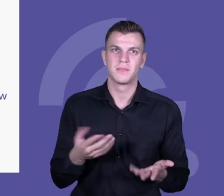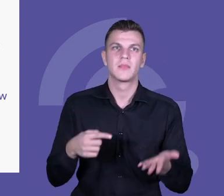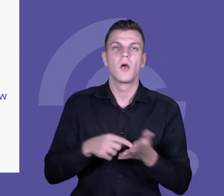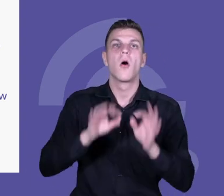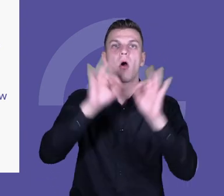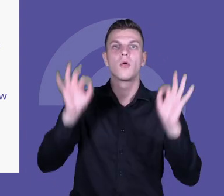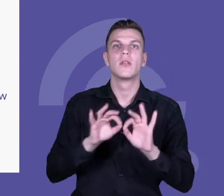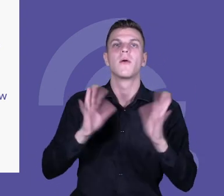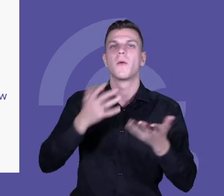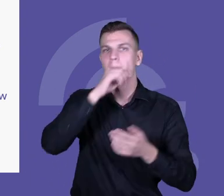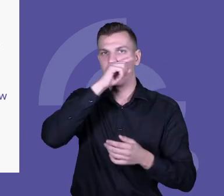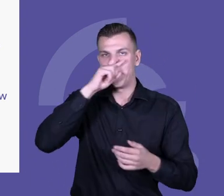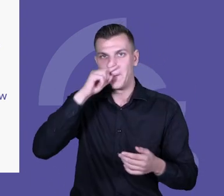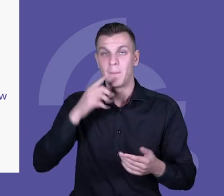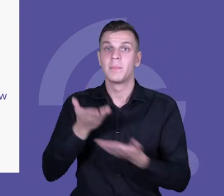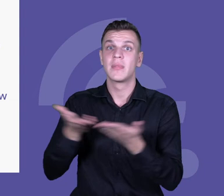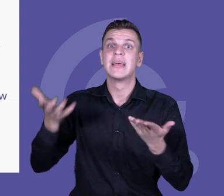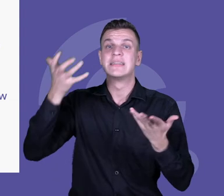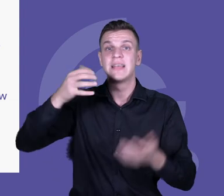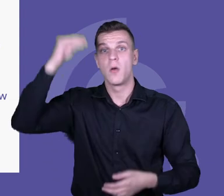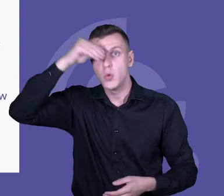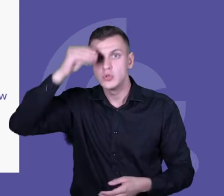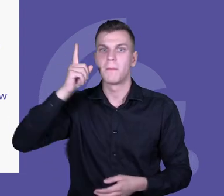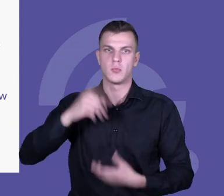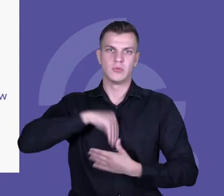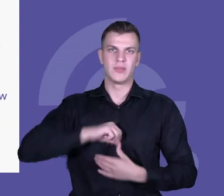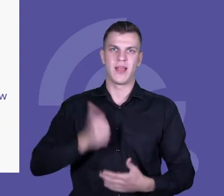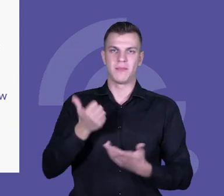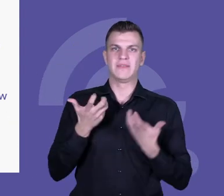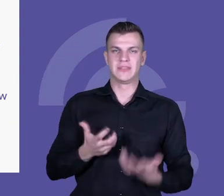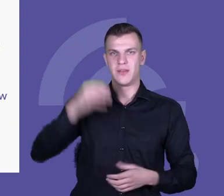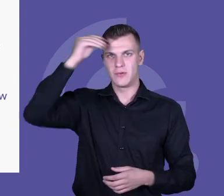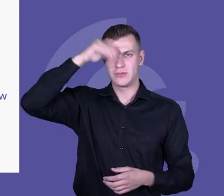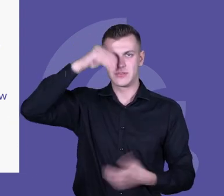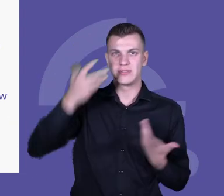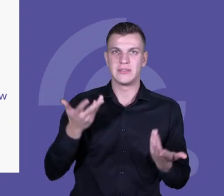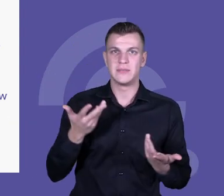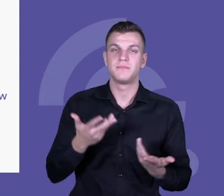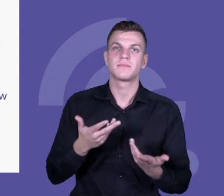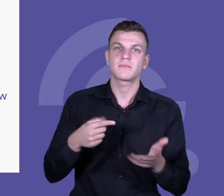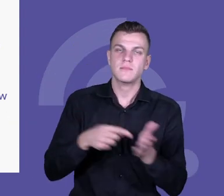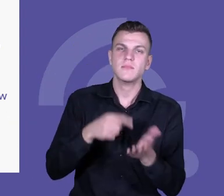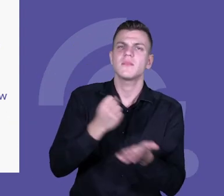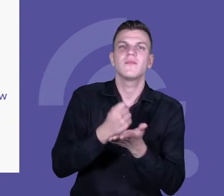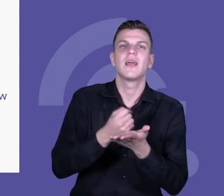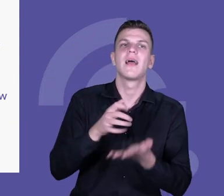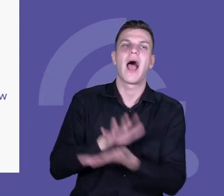nabywania wiedzy potrzebne jest zaangażowanie poznawcze uczniów, to jest oczywiste dla nas wszystkich, ale w tym konkretnym kontekście kompetencji to jest